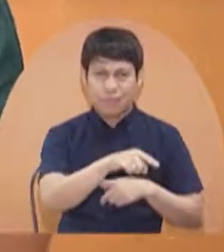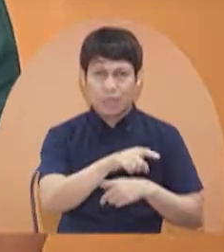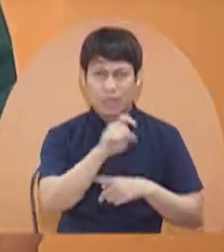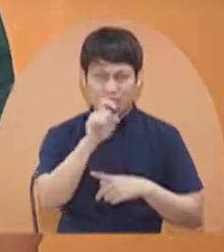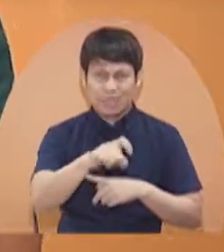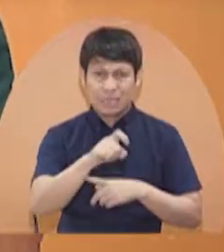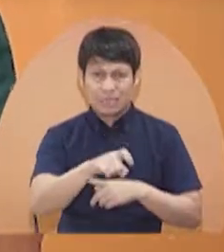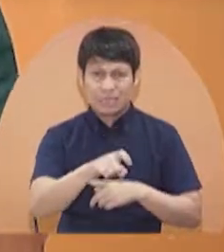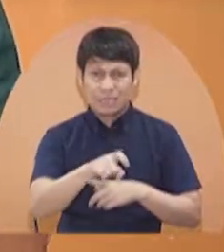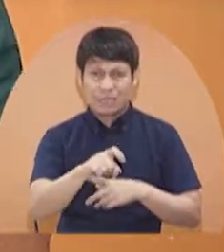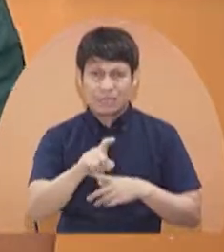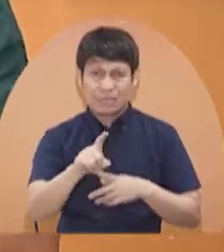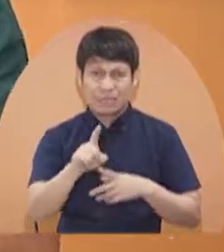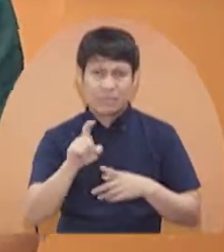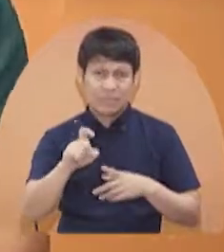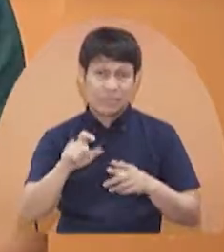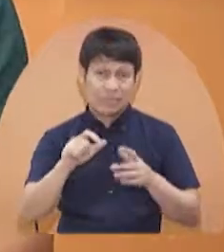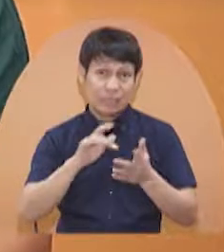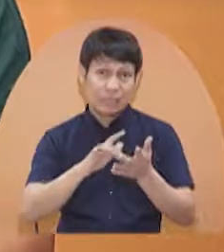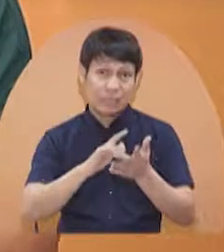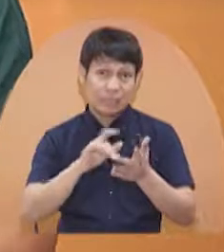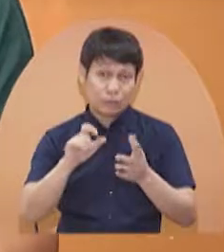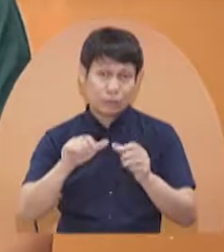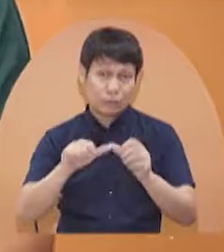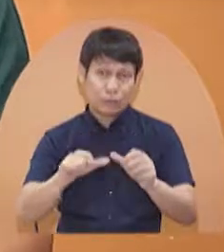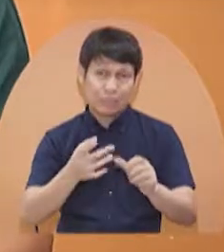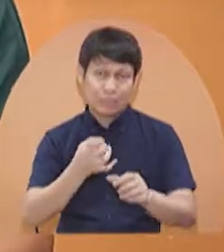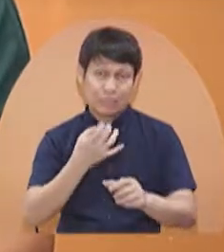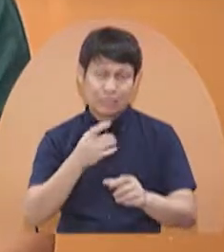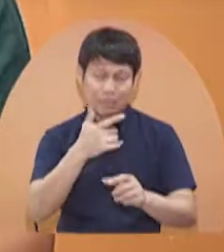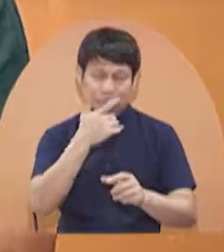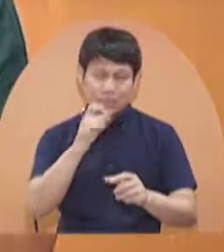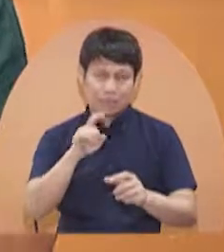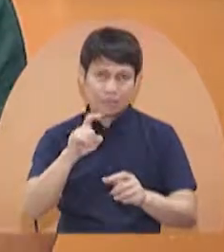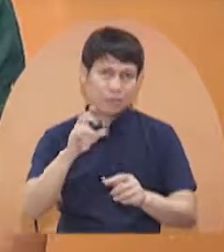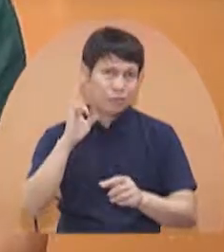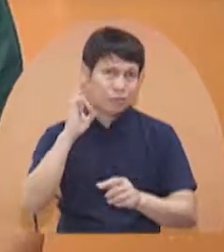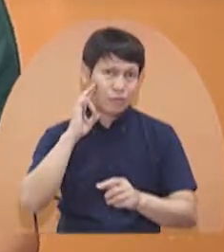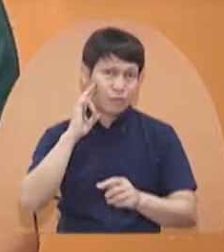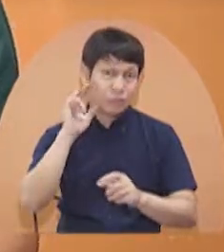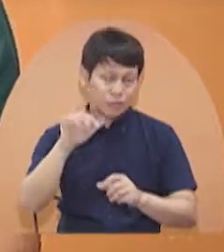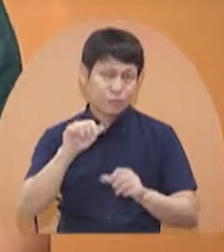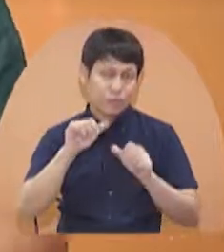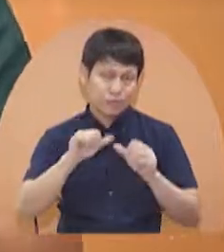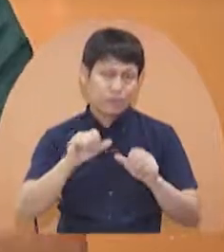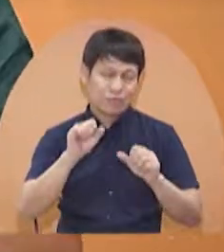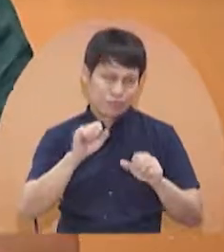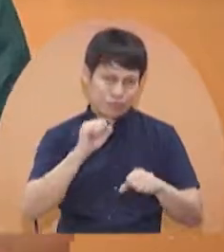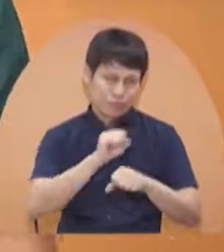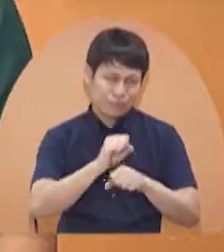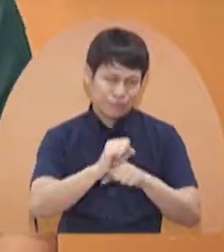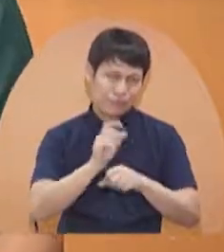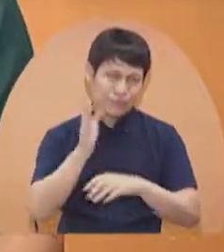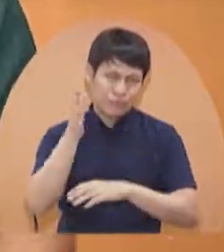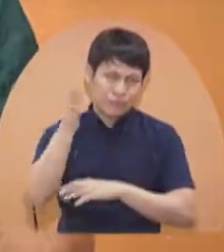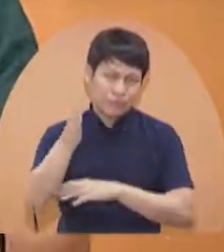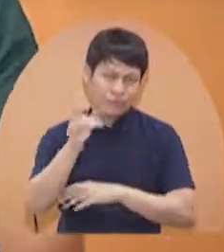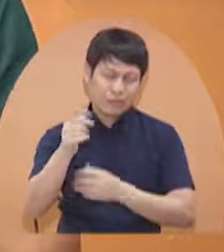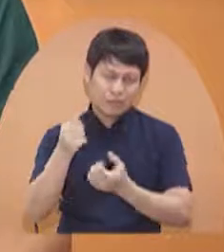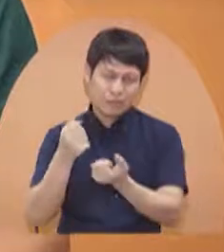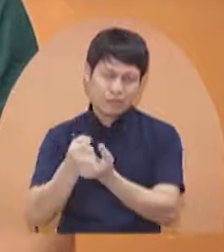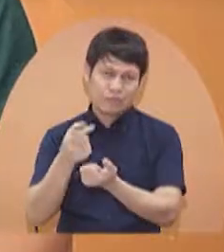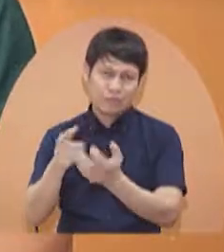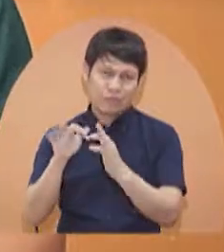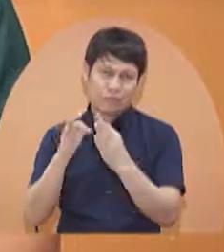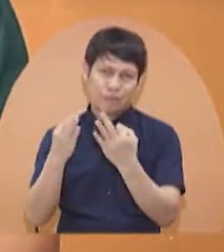Meron din siyang kinakailangang maintenance medicine. Kailangan ni Rodson ito para makapagtrabaho at